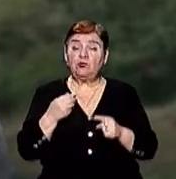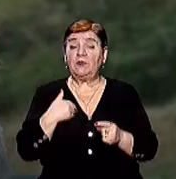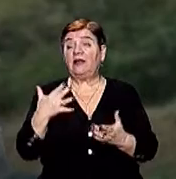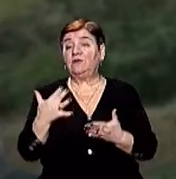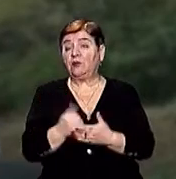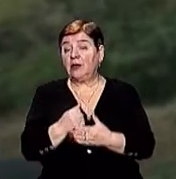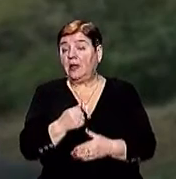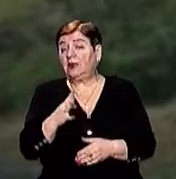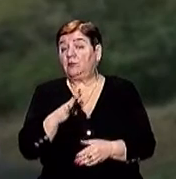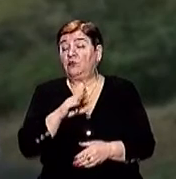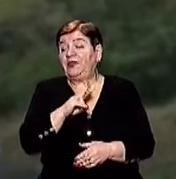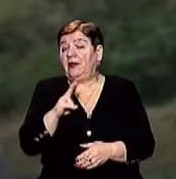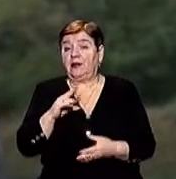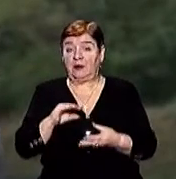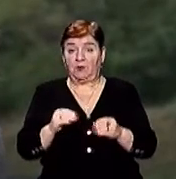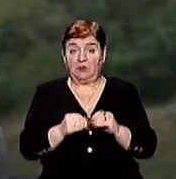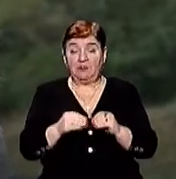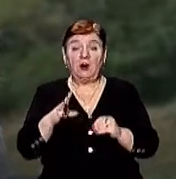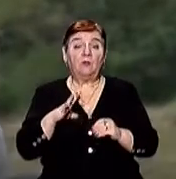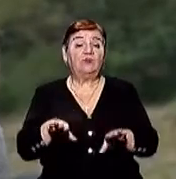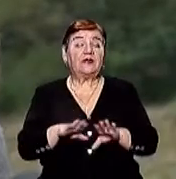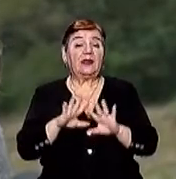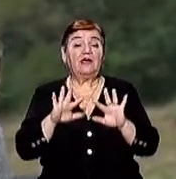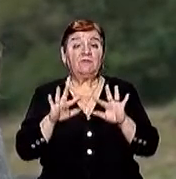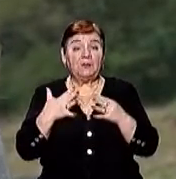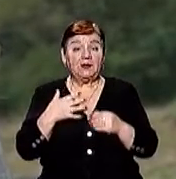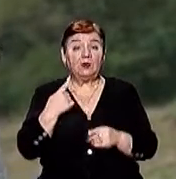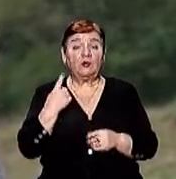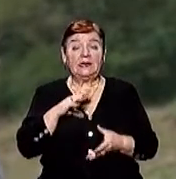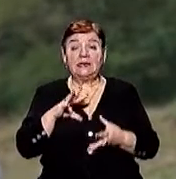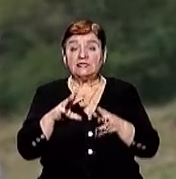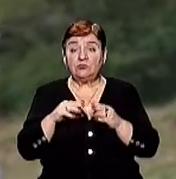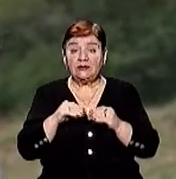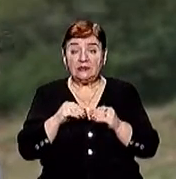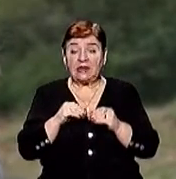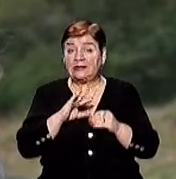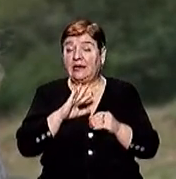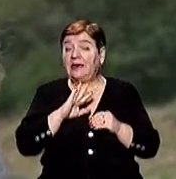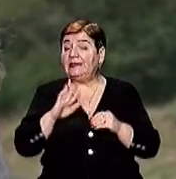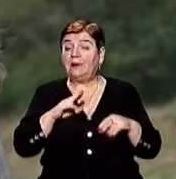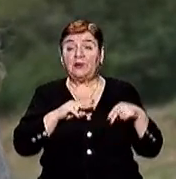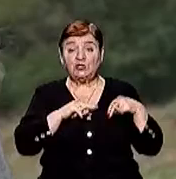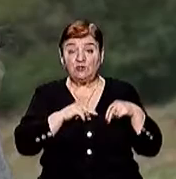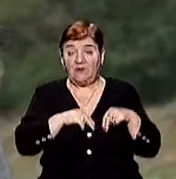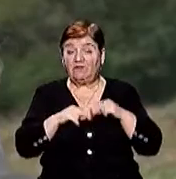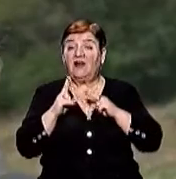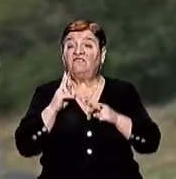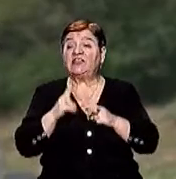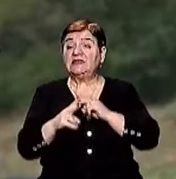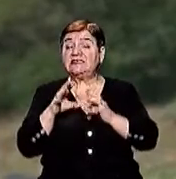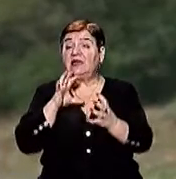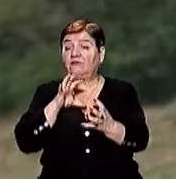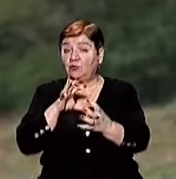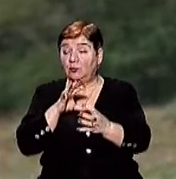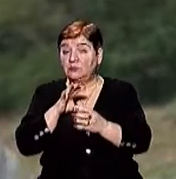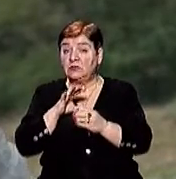виходило, в мене не було ніяких проблем Був такий випадок, що один із валідаторів не працював, той, що в кінці автобуса, який